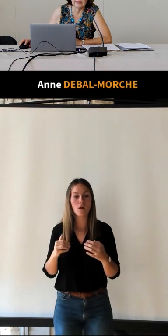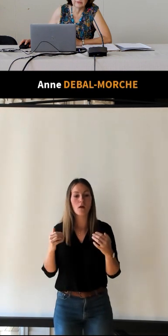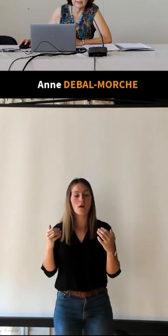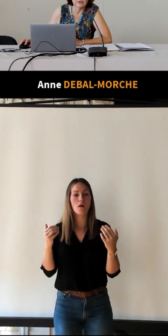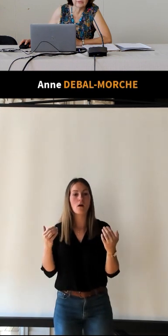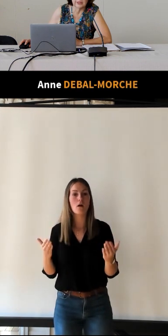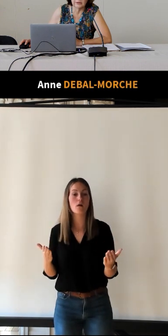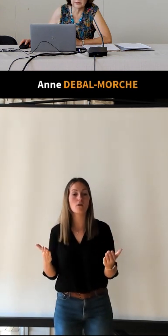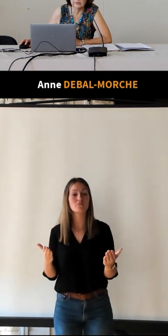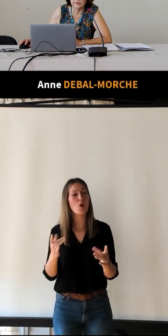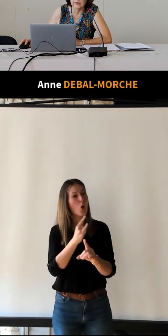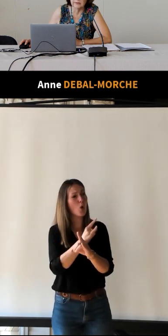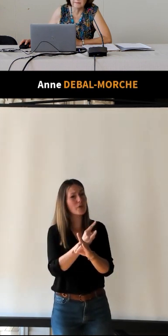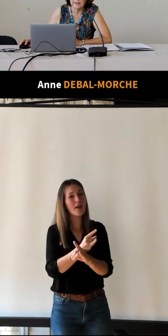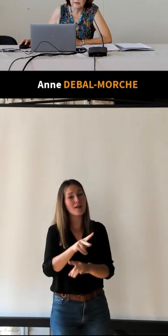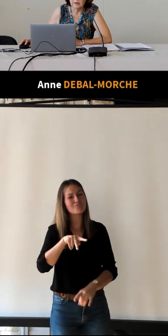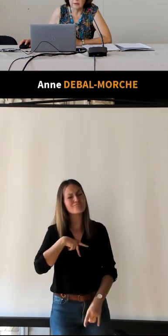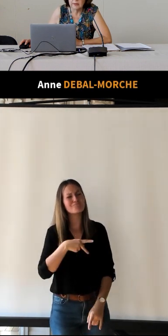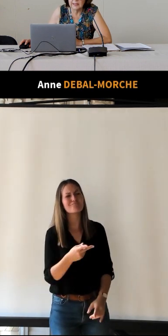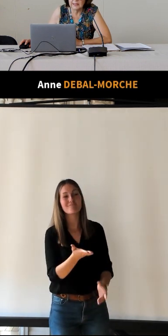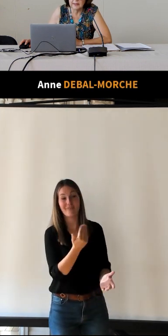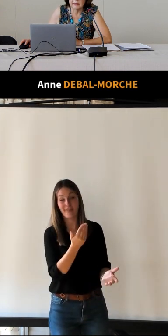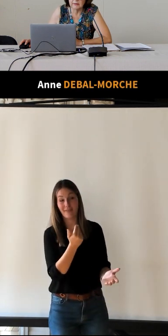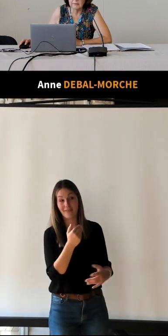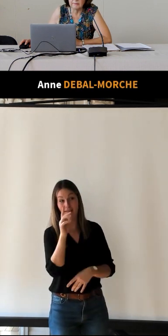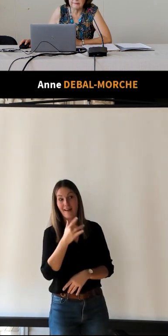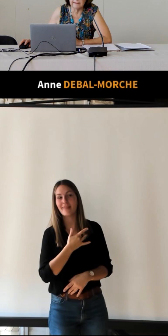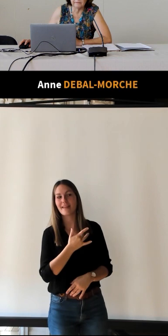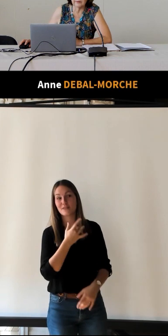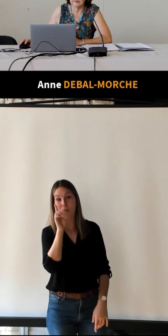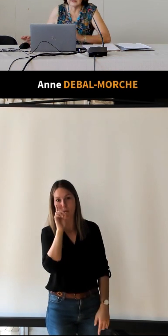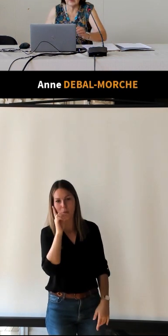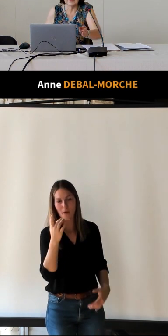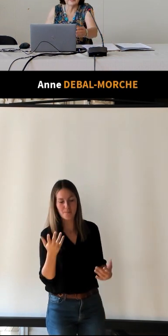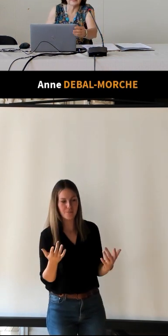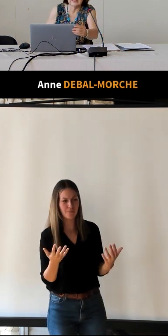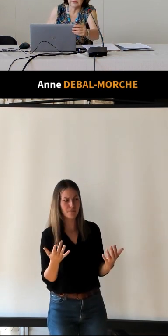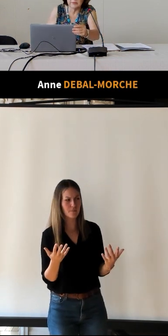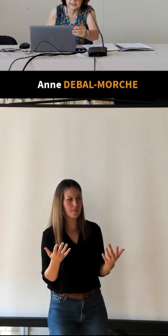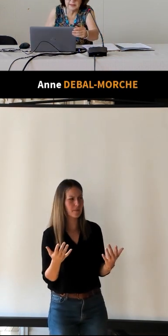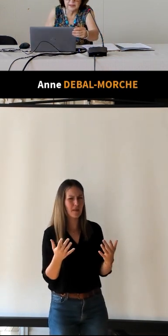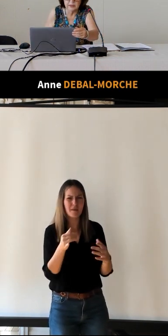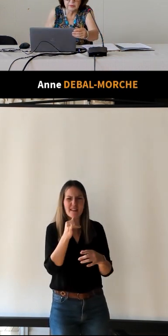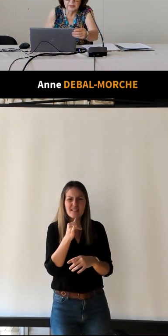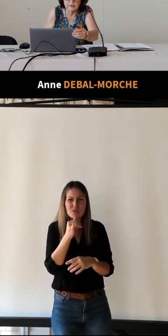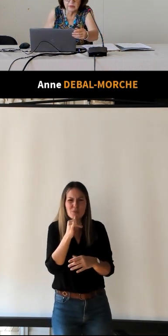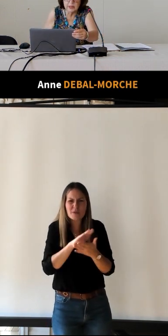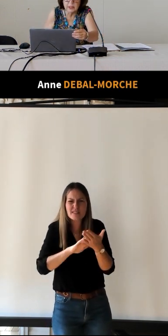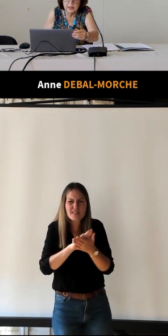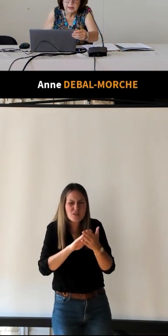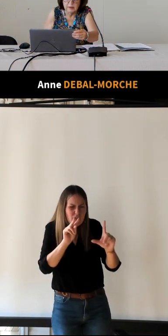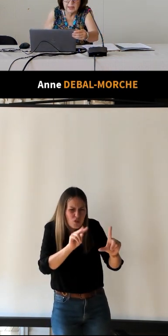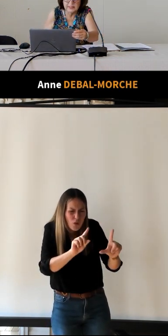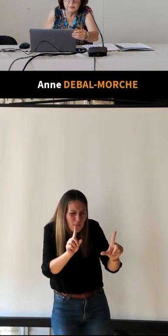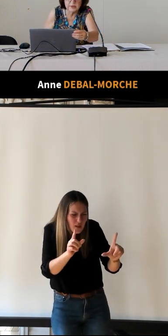l'avantage de venir à l'hôtel du Faisan qui, alors, ce problème, c'est que c'est tellement petit, là, c'est que j'ai un peu de mal à voir.